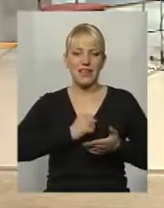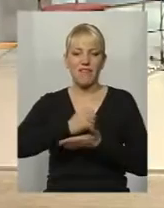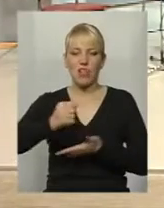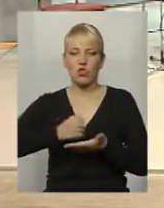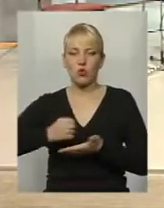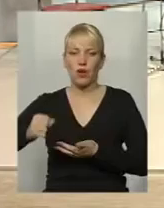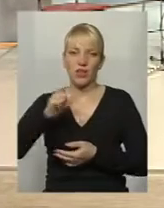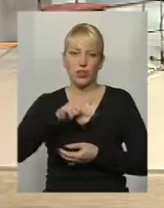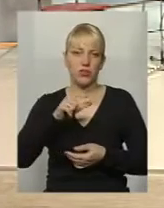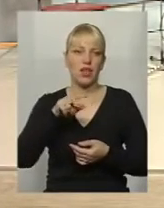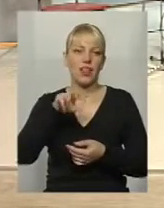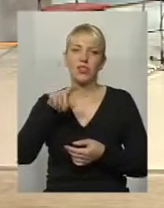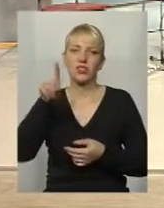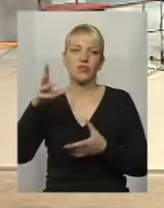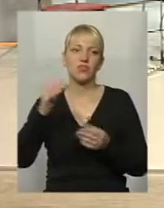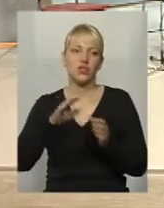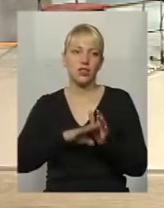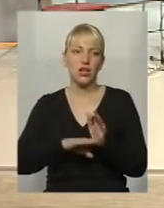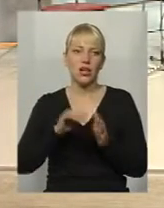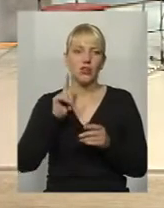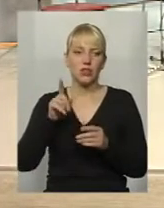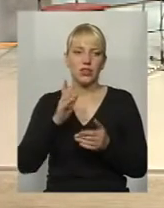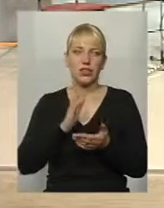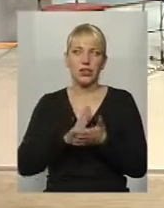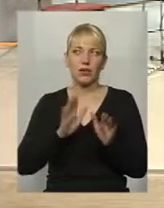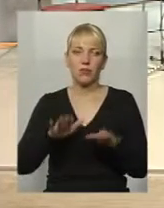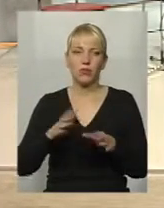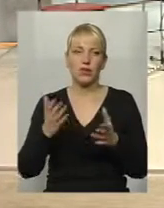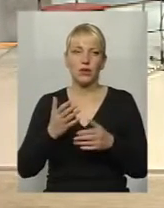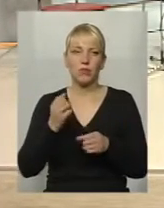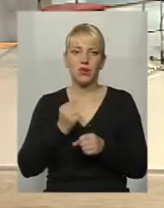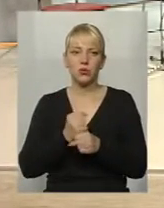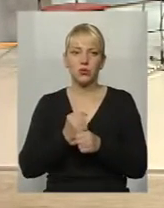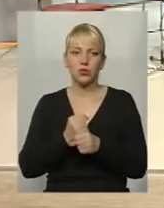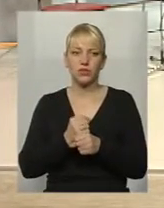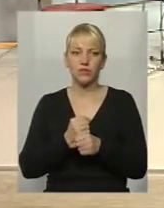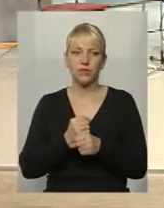Литичів? Ну, є в них там, по-моєму, кілька чоловік працюють. Тому,